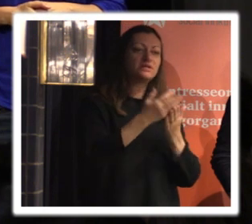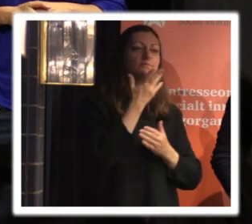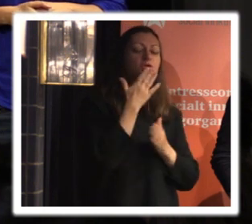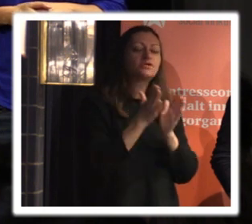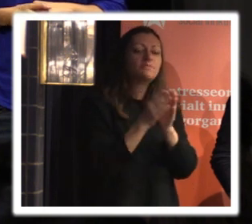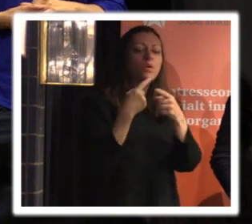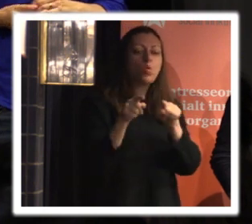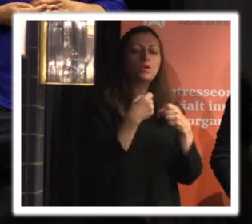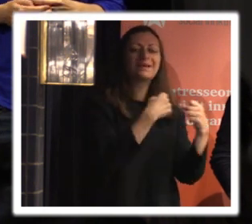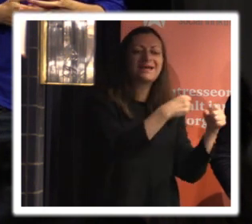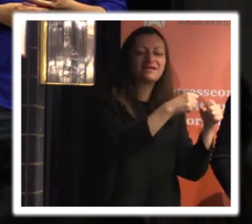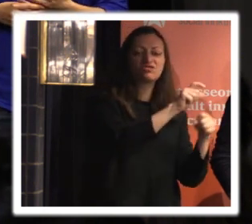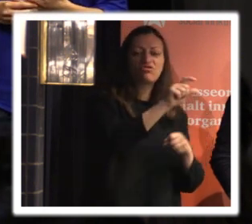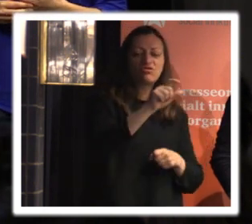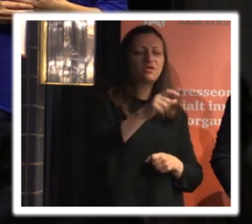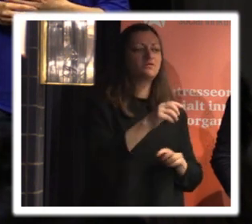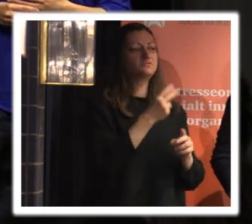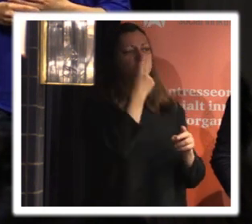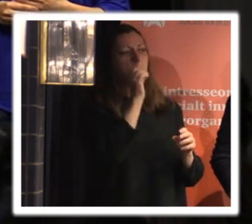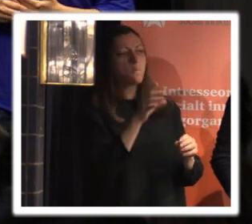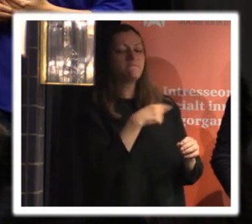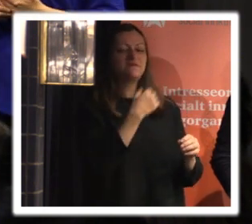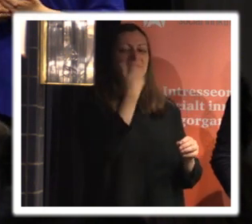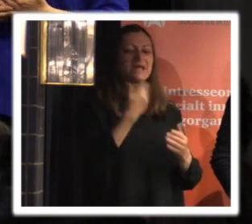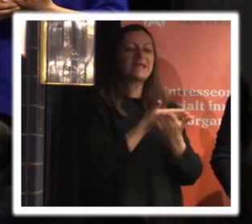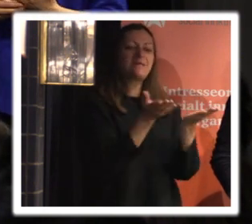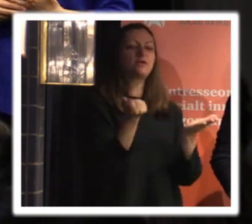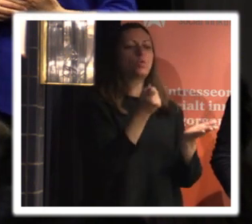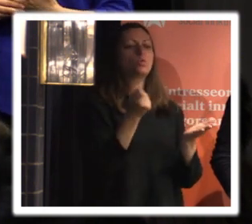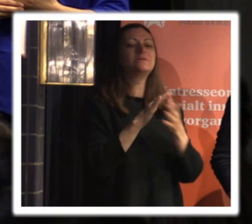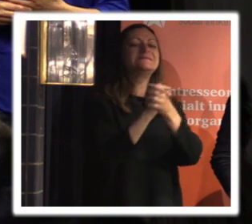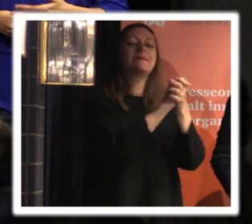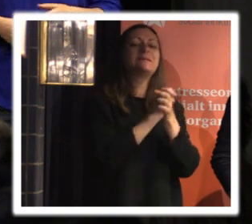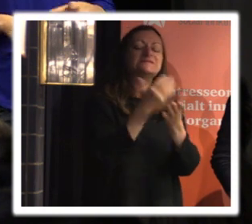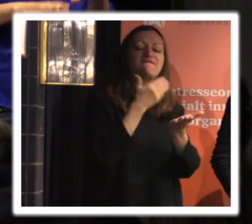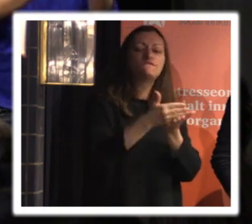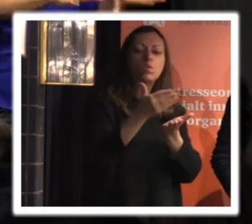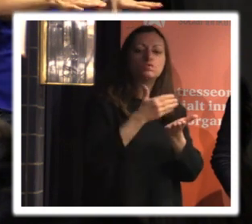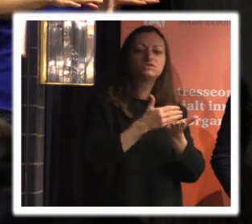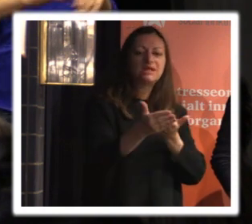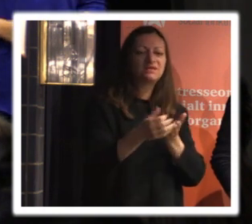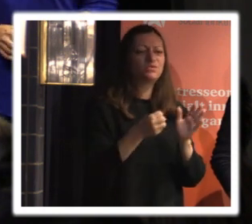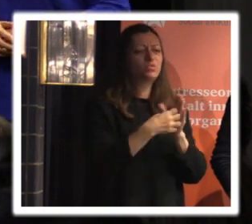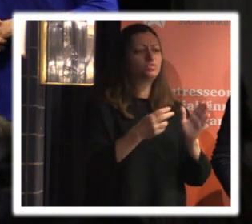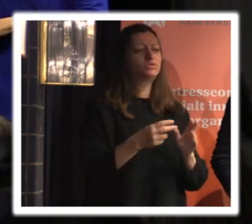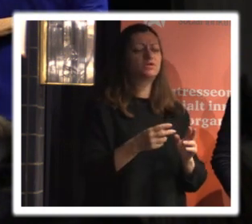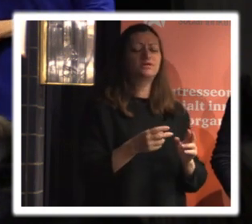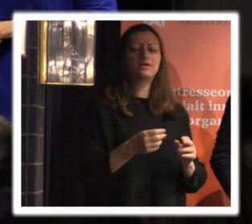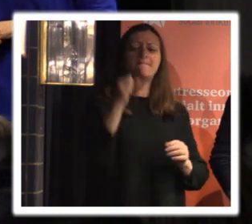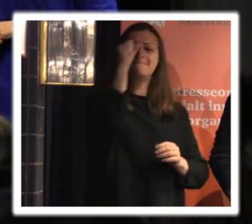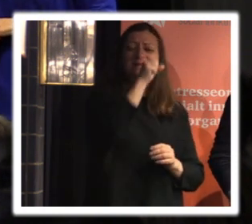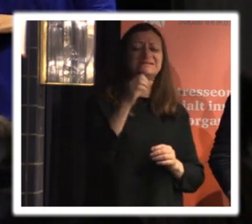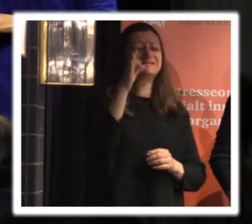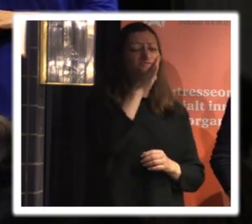om om det så att vi kan erbjuda något gemensamt fortsättning på det här för det var massa frågor som vi